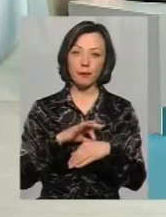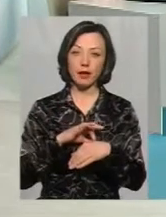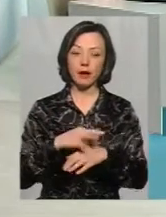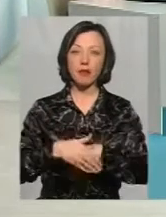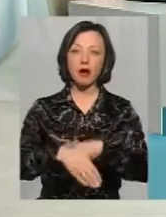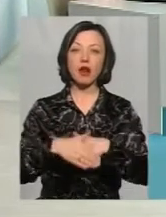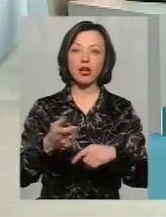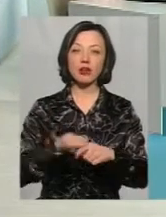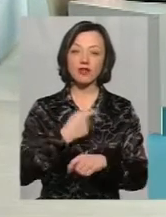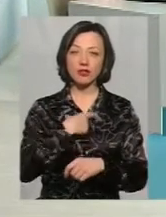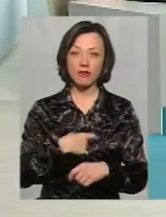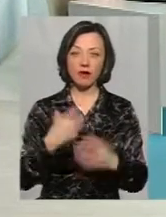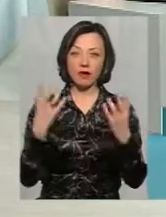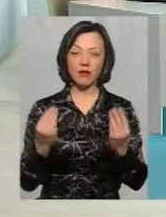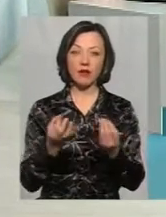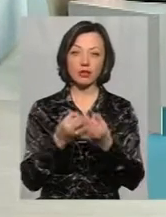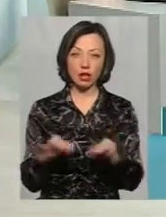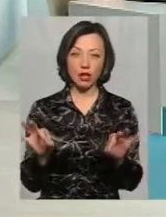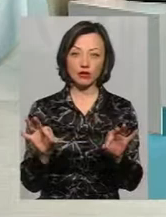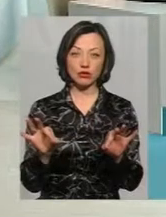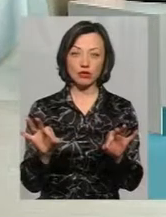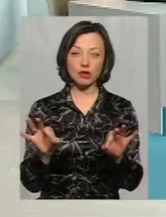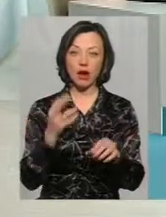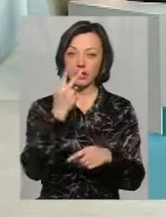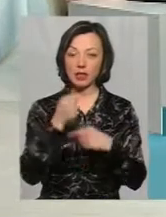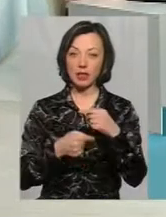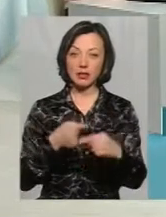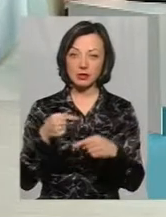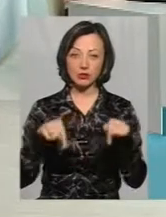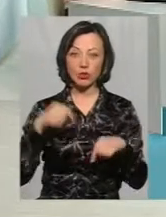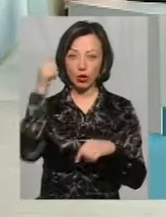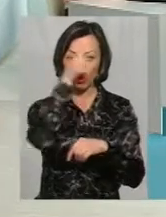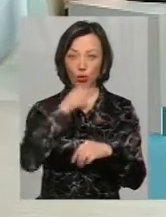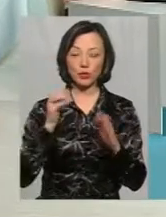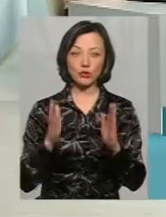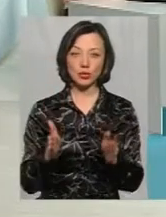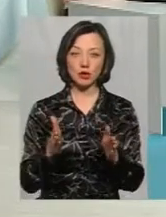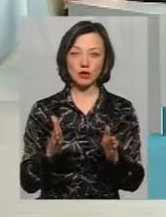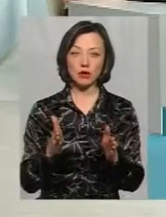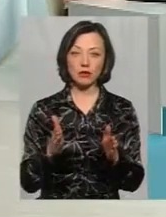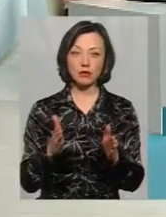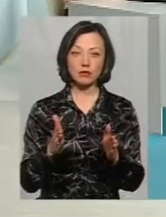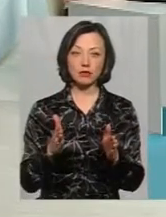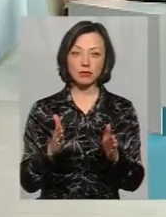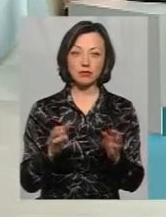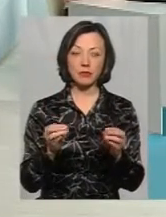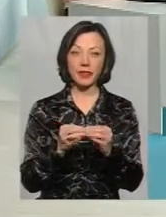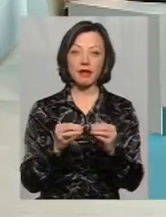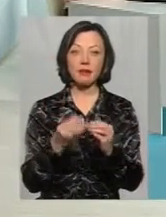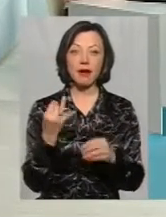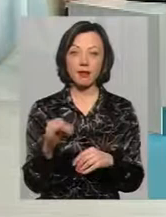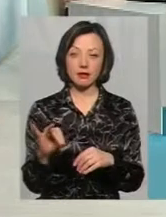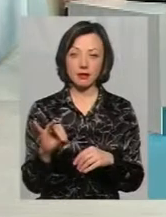вишиванок на День Незалежності, вже традиційний, цього року буде, наперед, забігаю, десятий вже